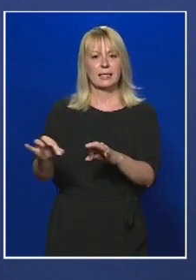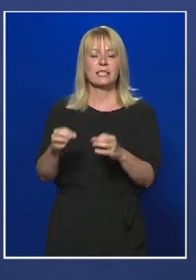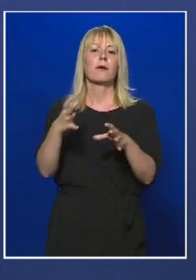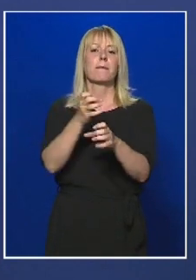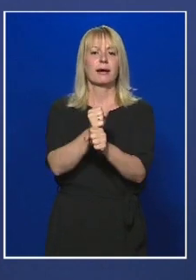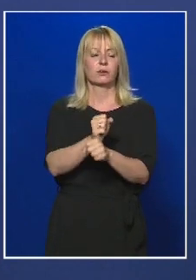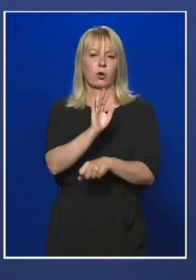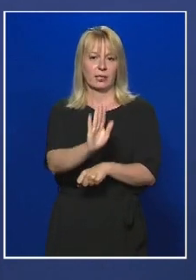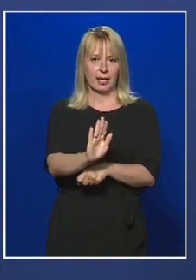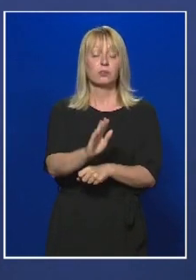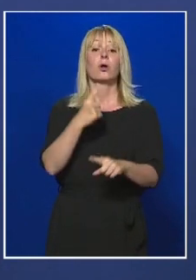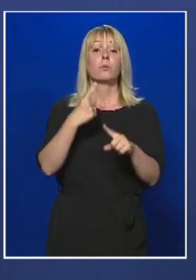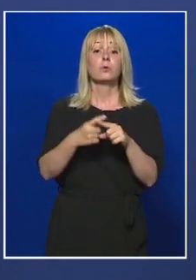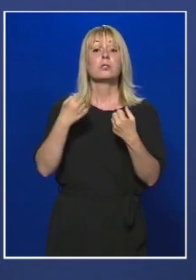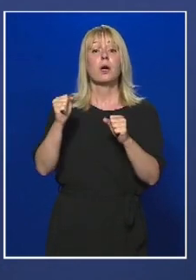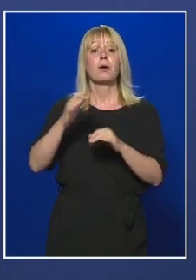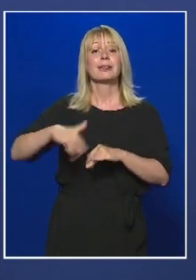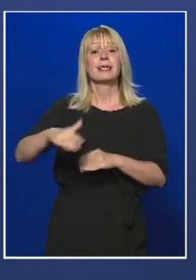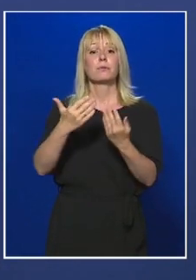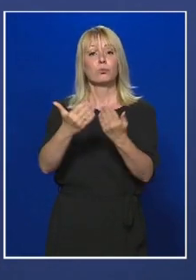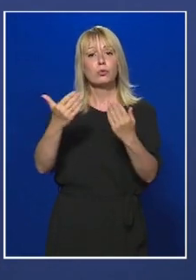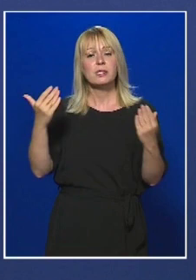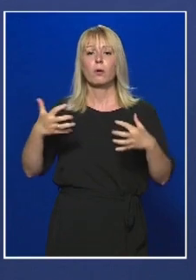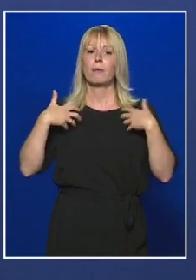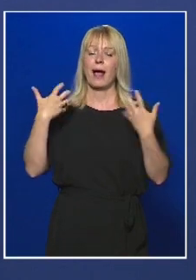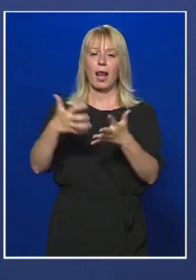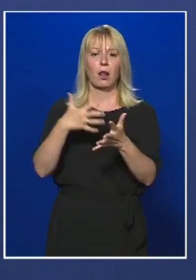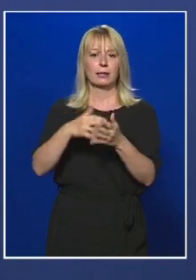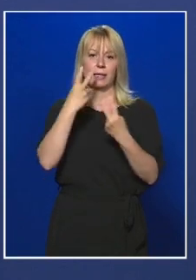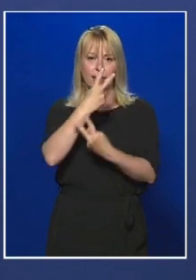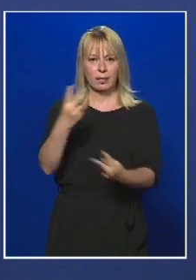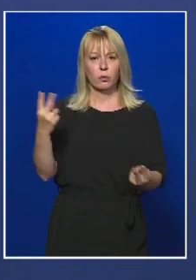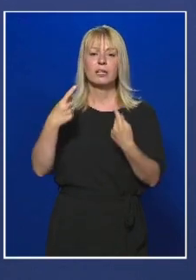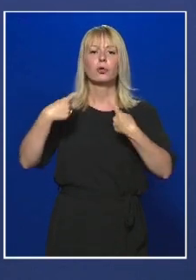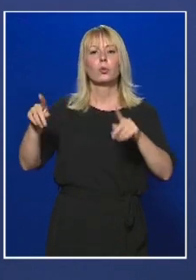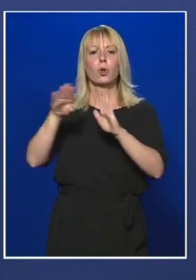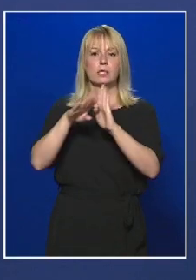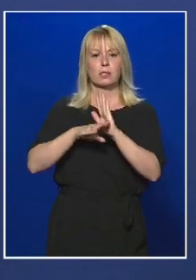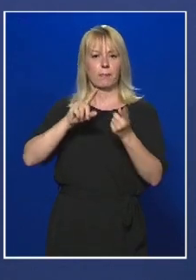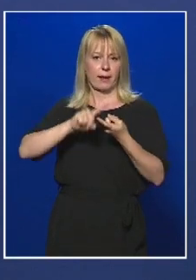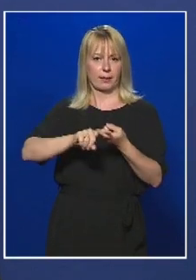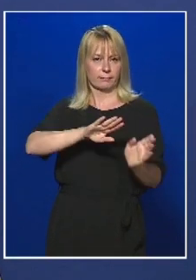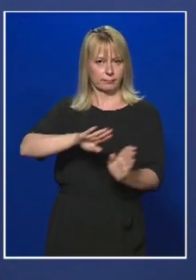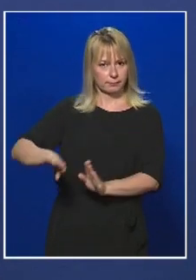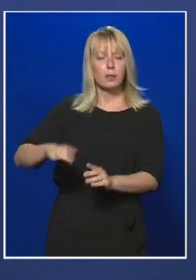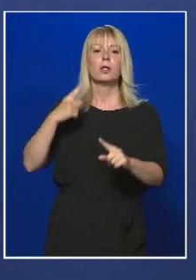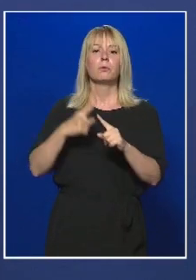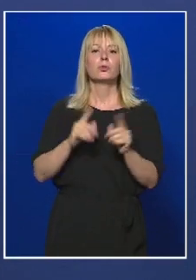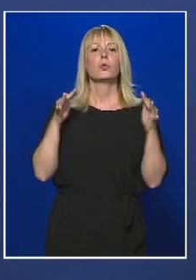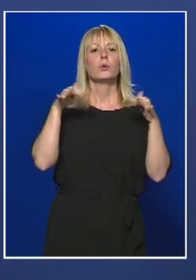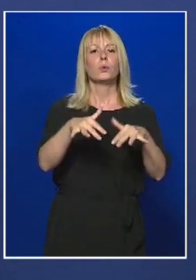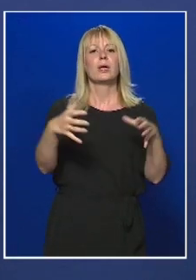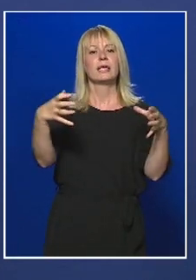megtartására, valamint a szabadtéri múzeumokra és az állatkertek látogatására külön szabályok vonatkoznak, valamint a gyűlés